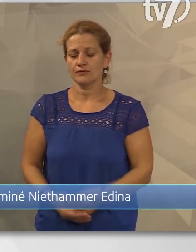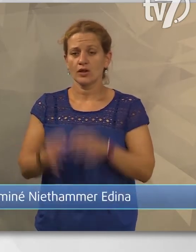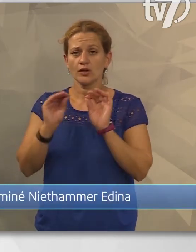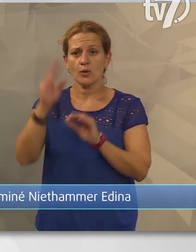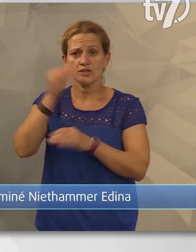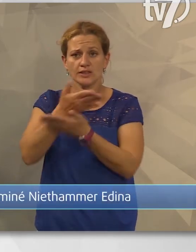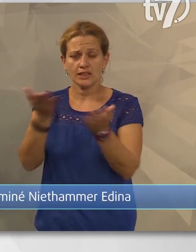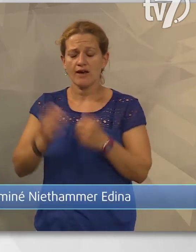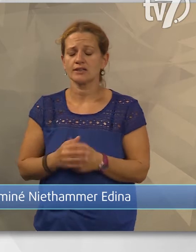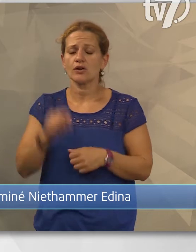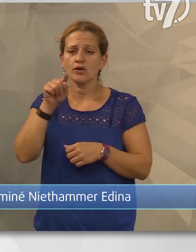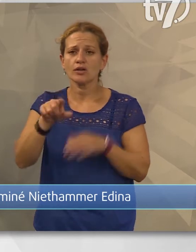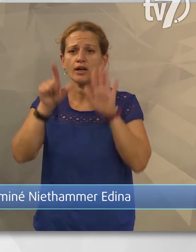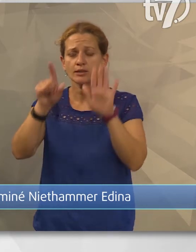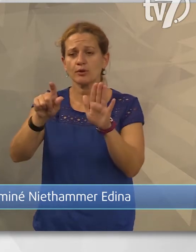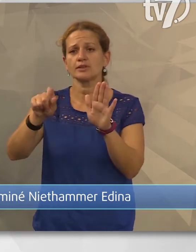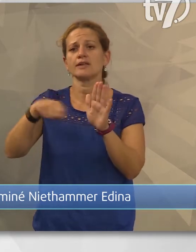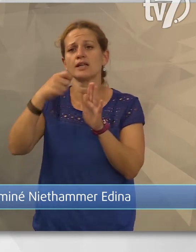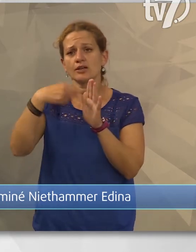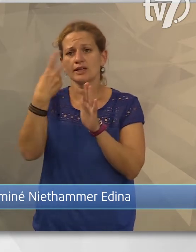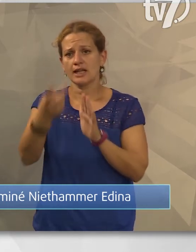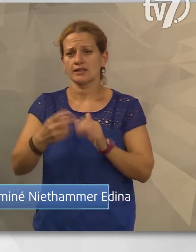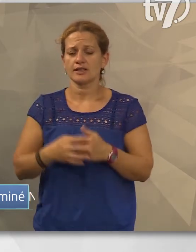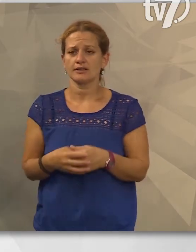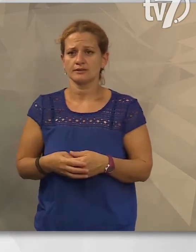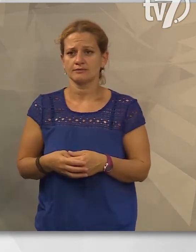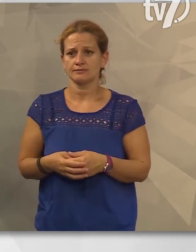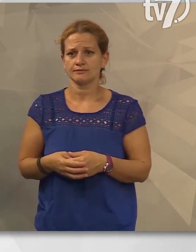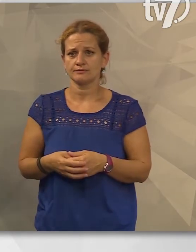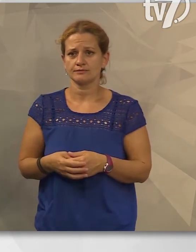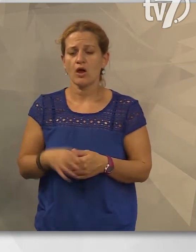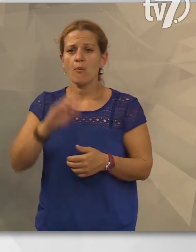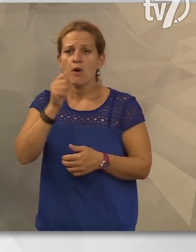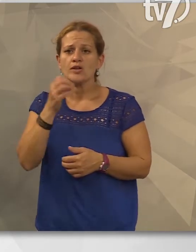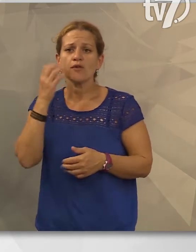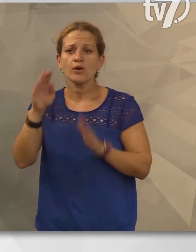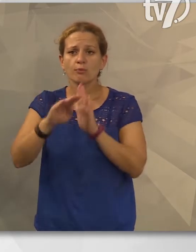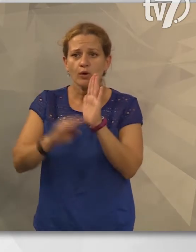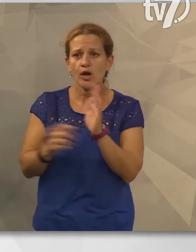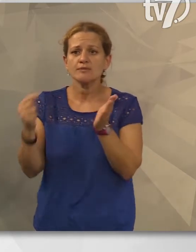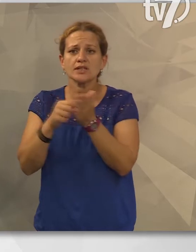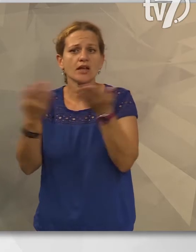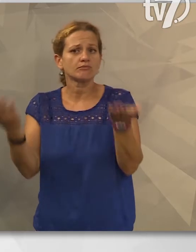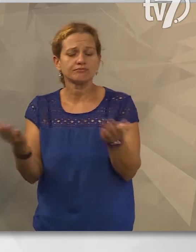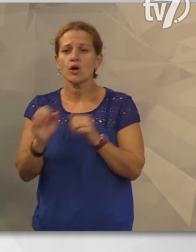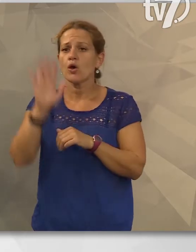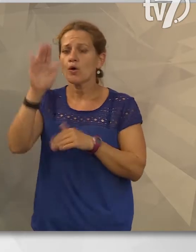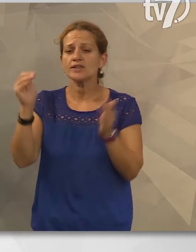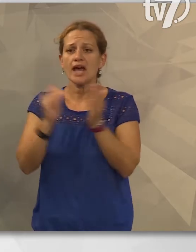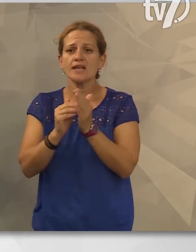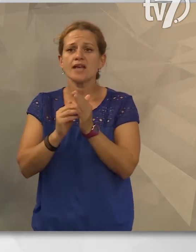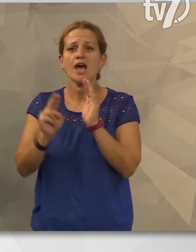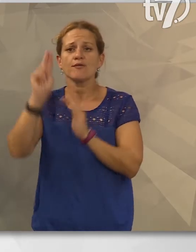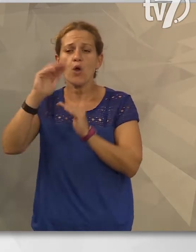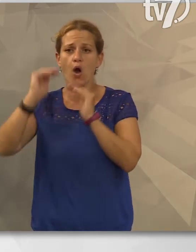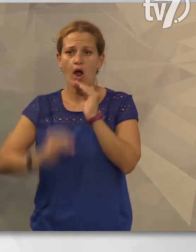Jó estét kívánok, Önök a Hétpont.tv híradóját látják. A Magyar Falu Program célja, hogy az 5000 fő